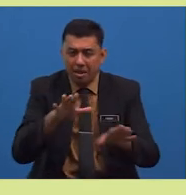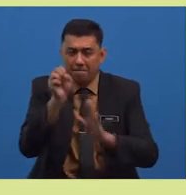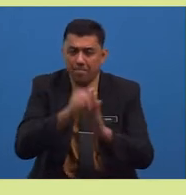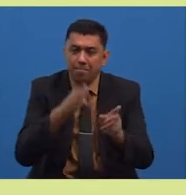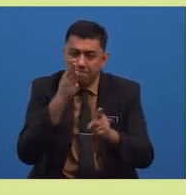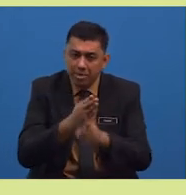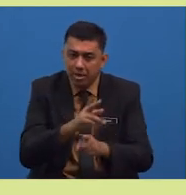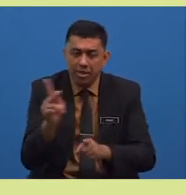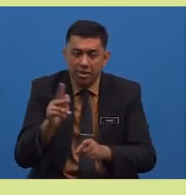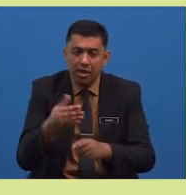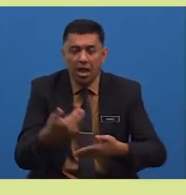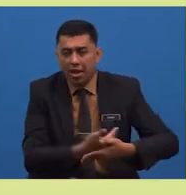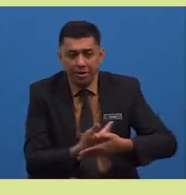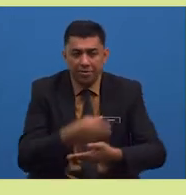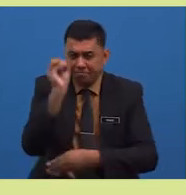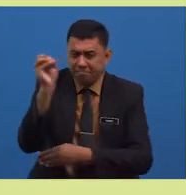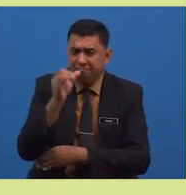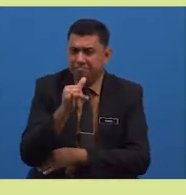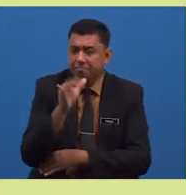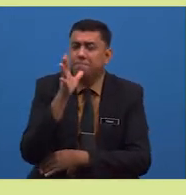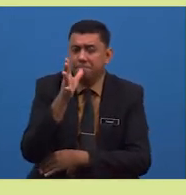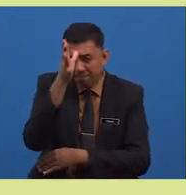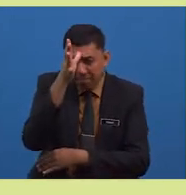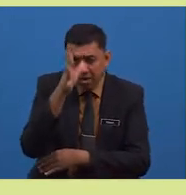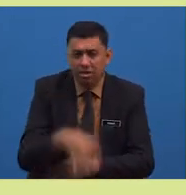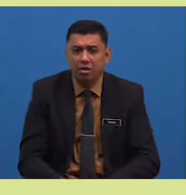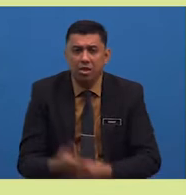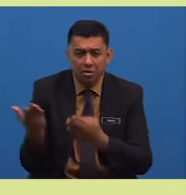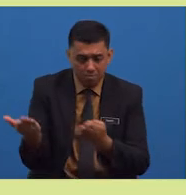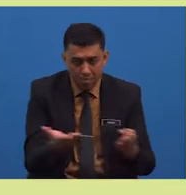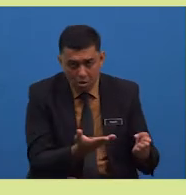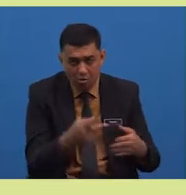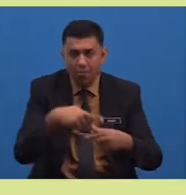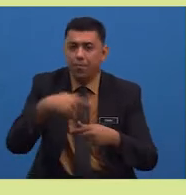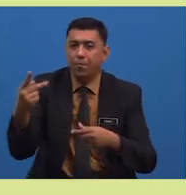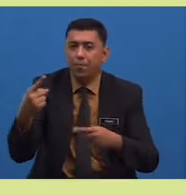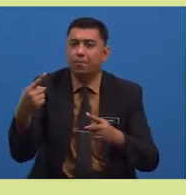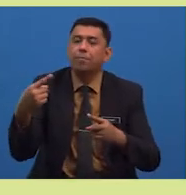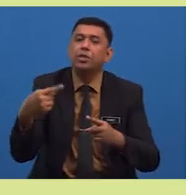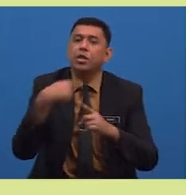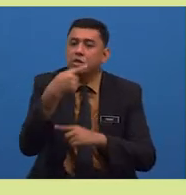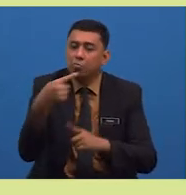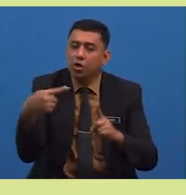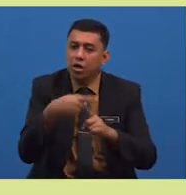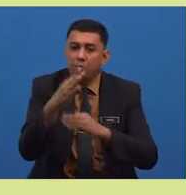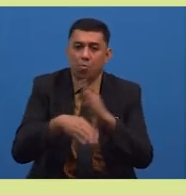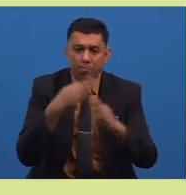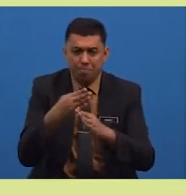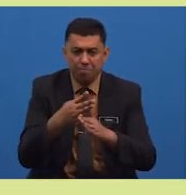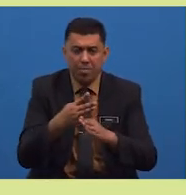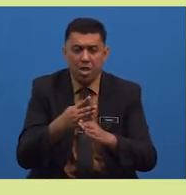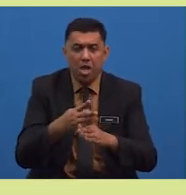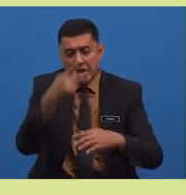membenarkan anak yatim piatu membawa padi tersebut ke bumi kerana